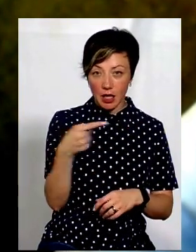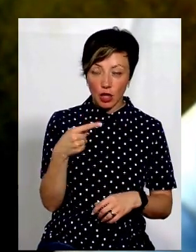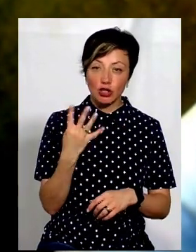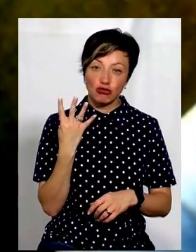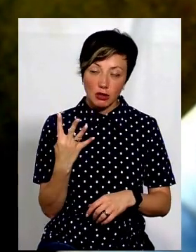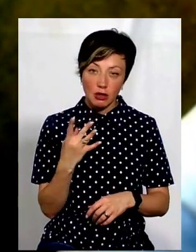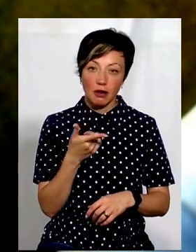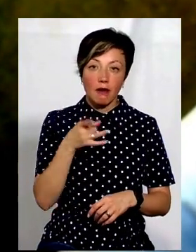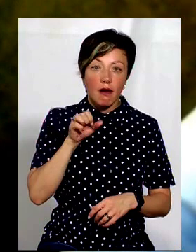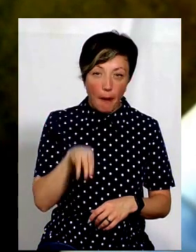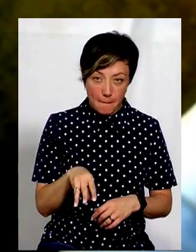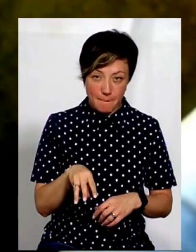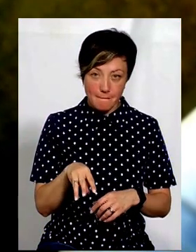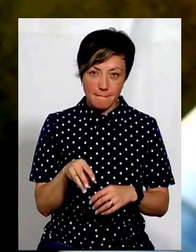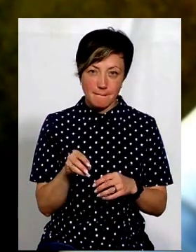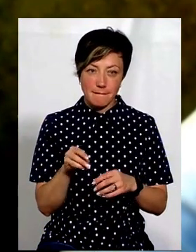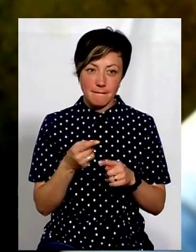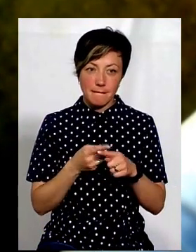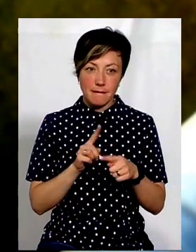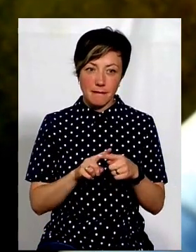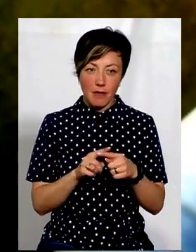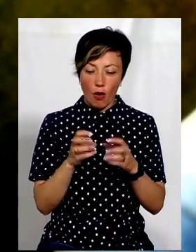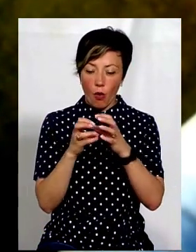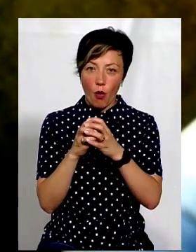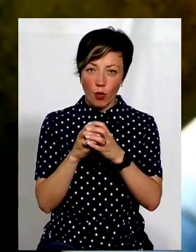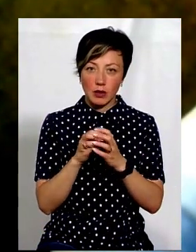грамма кокон з ікрою.